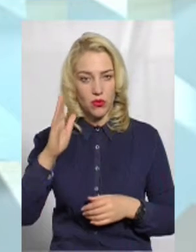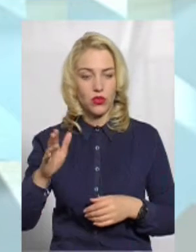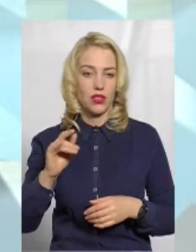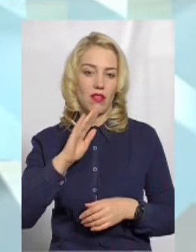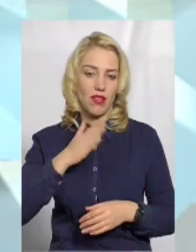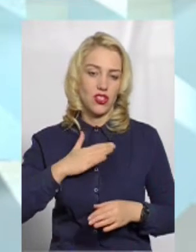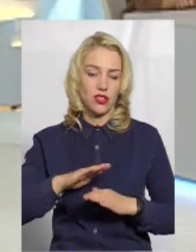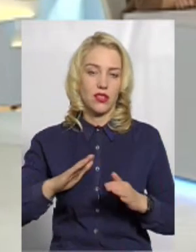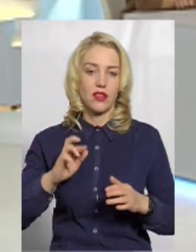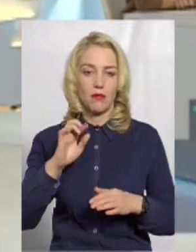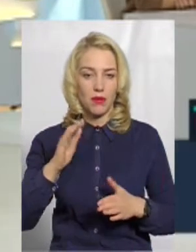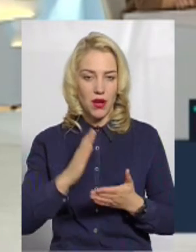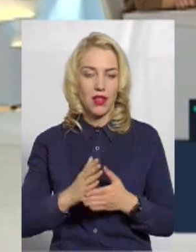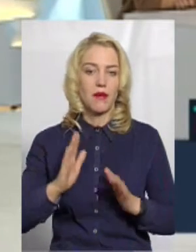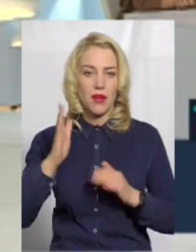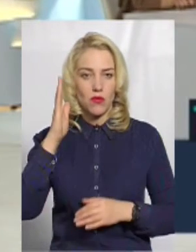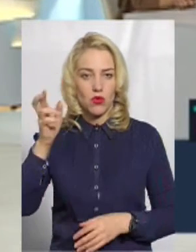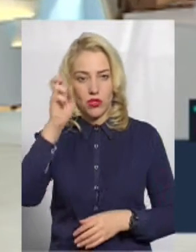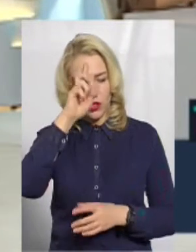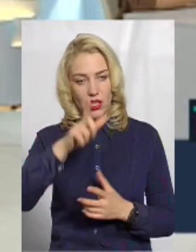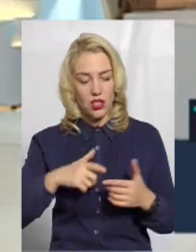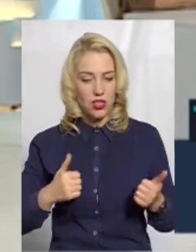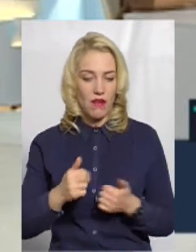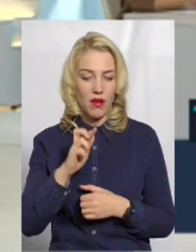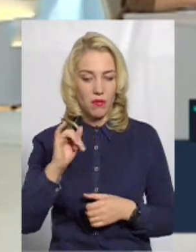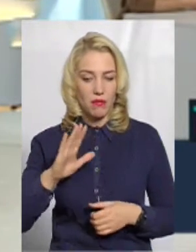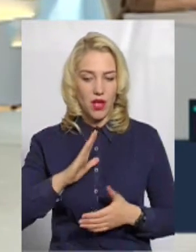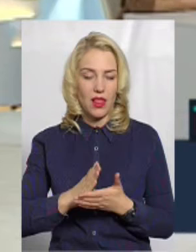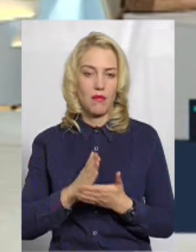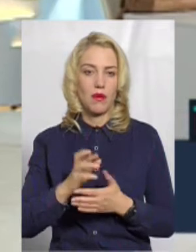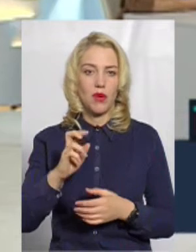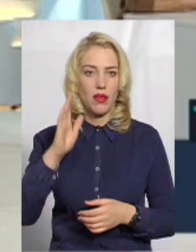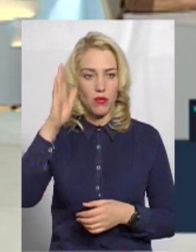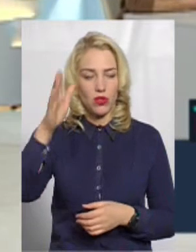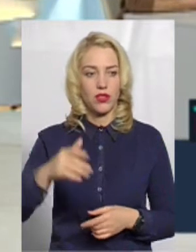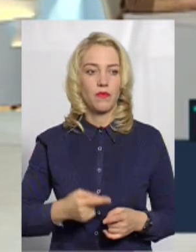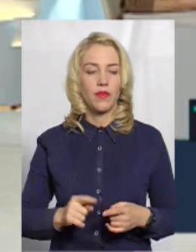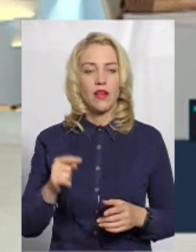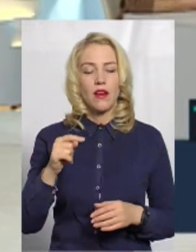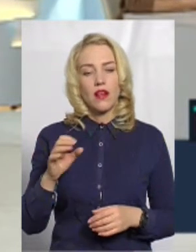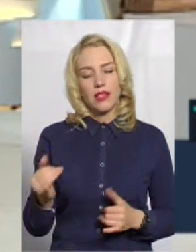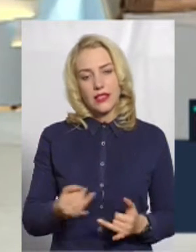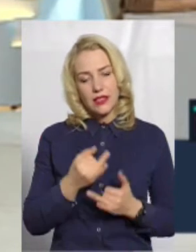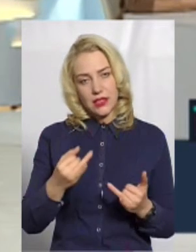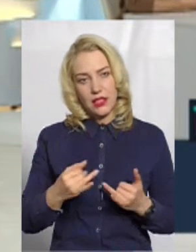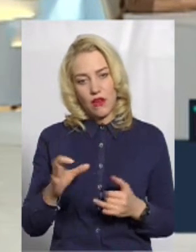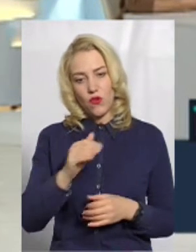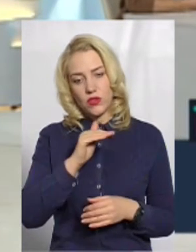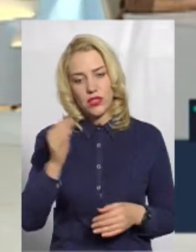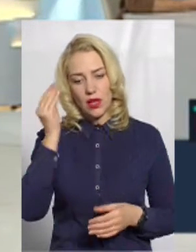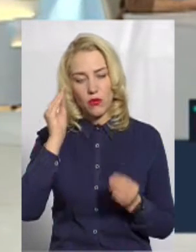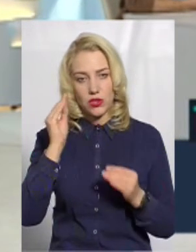і держава також мала б майбутнє. От цікаво, офіційна позиція стосовно цього ринку землі, вона така, що